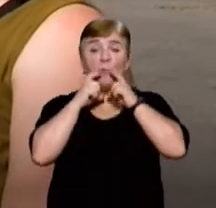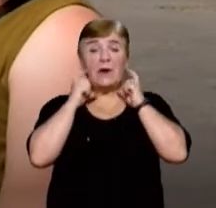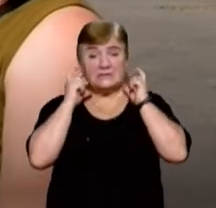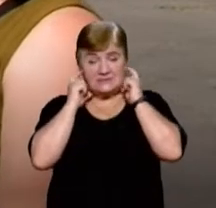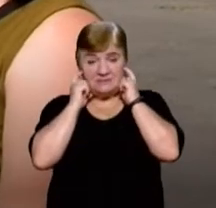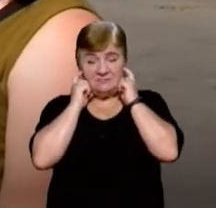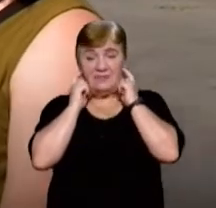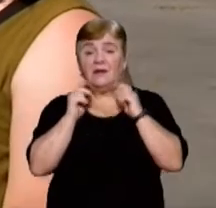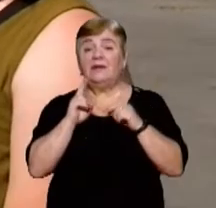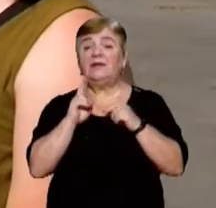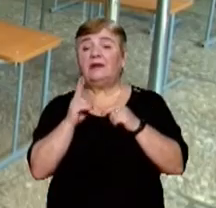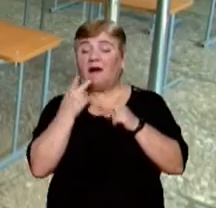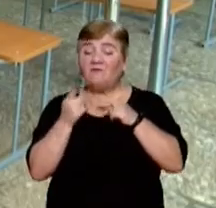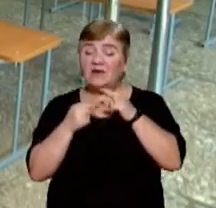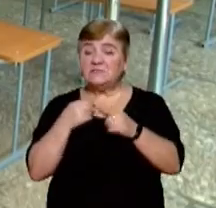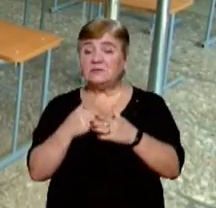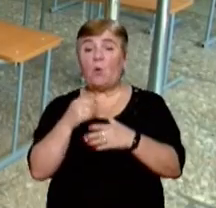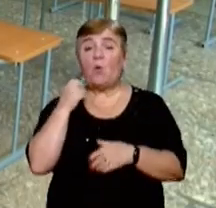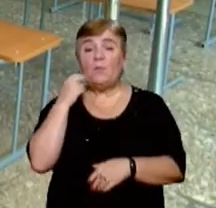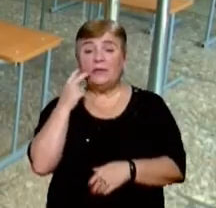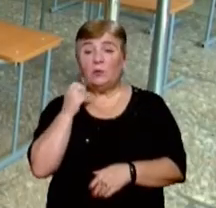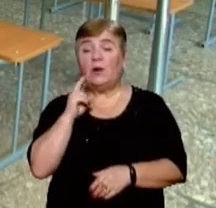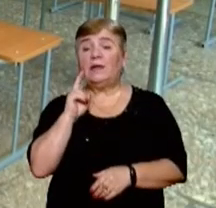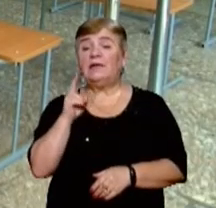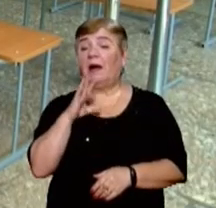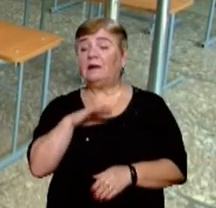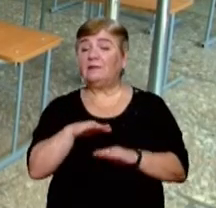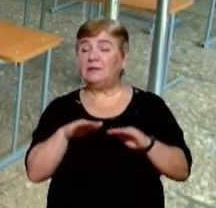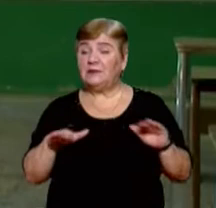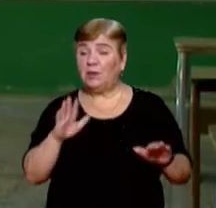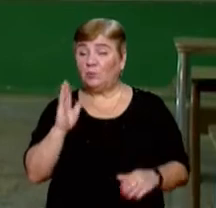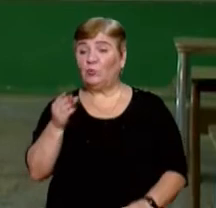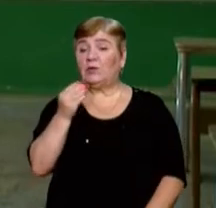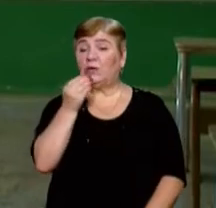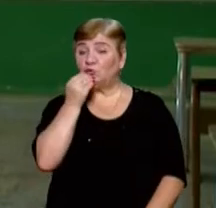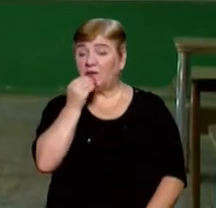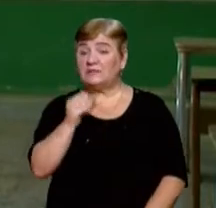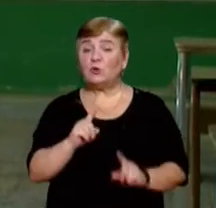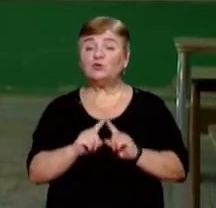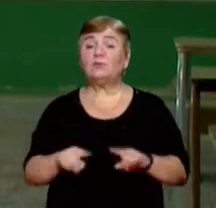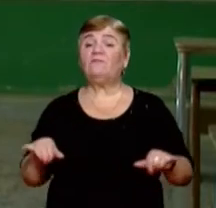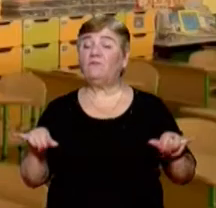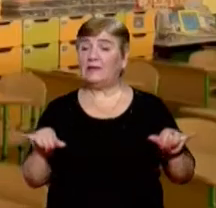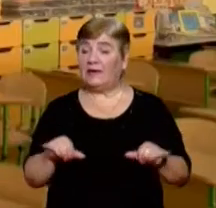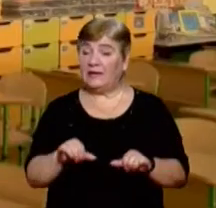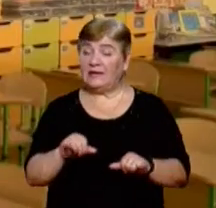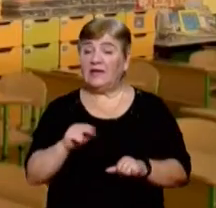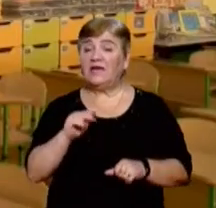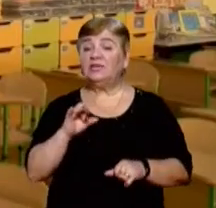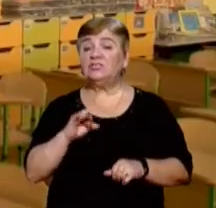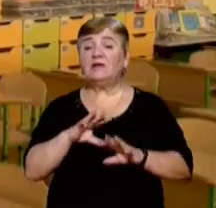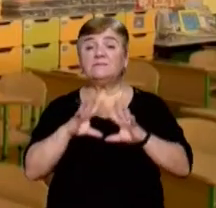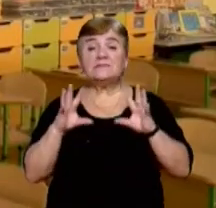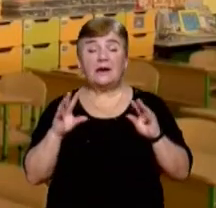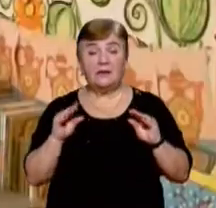весь час до обіду, як діти будуть харчуватися, особливо в їданні. І чи взагалі буде